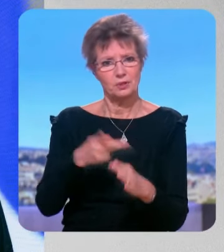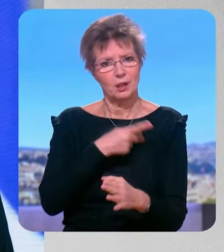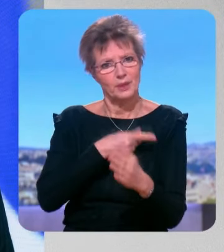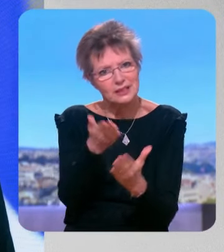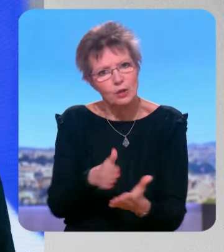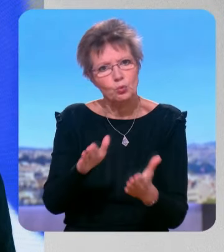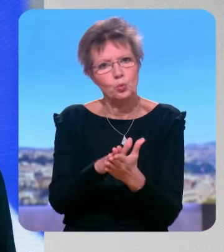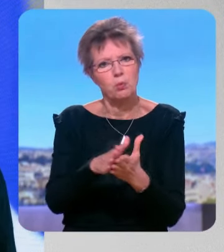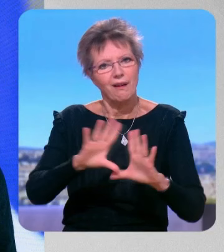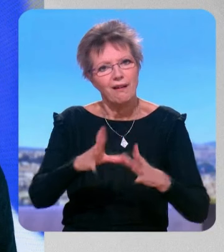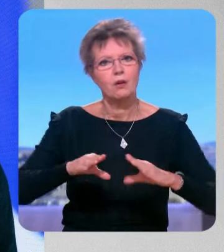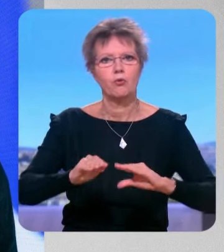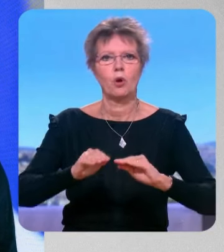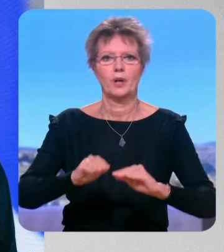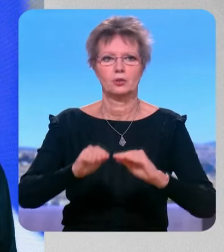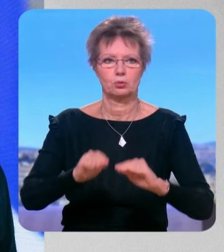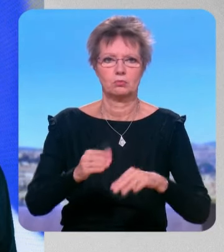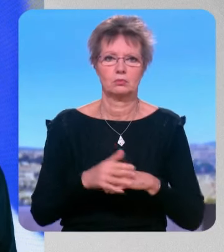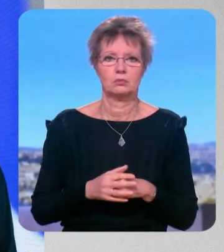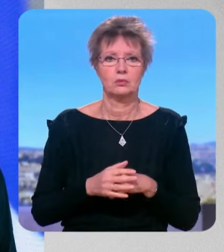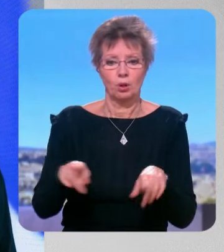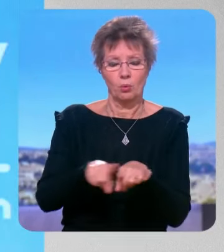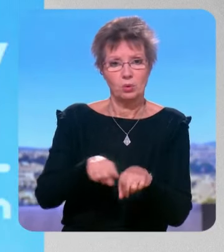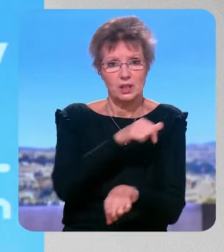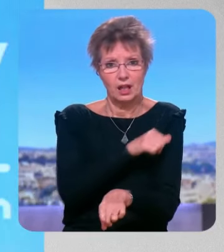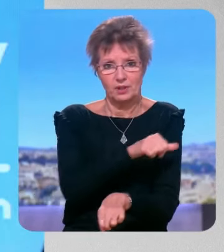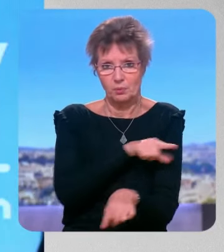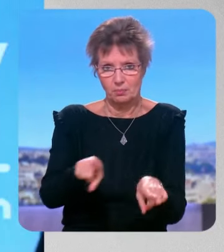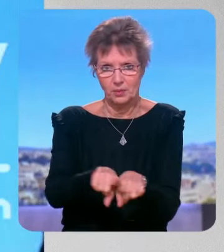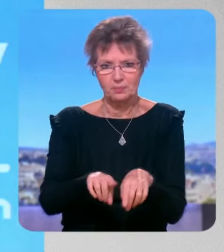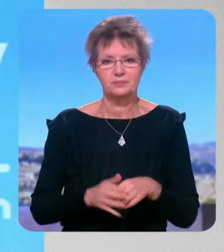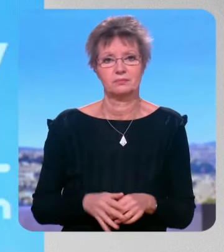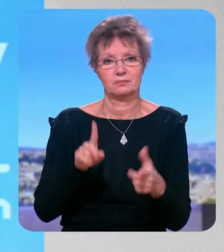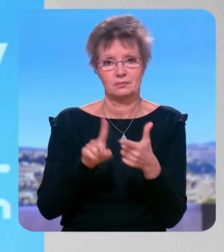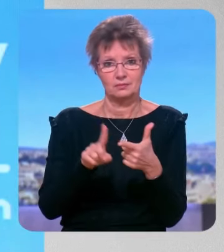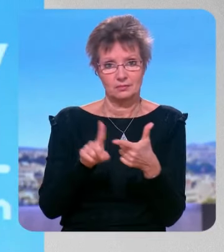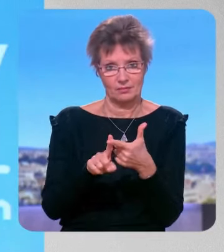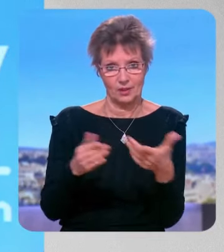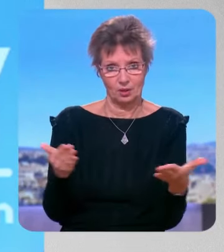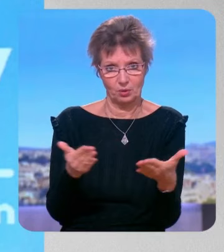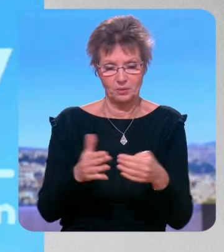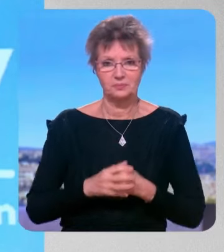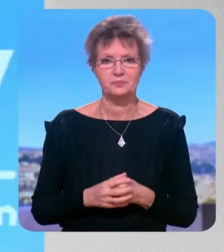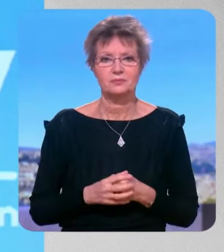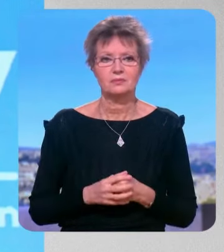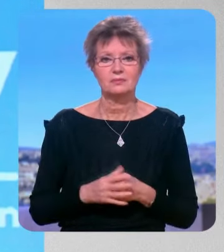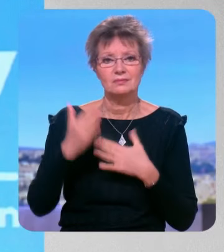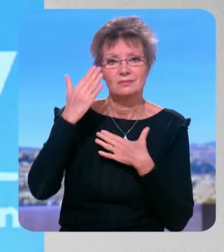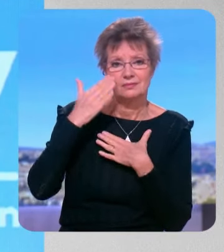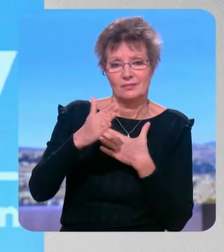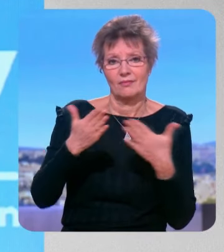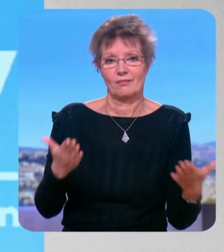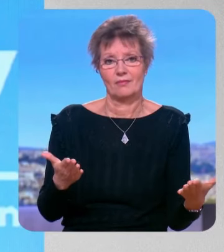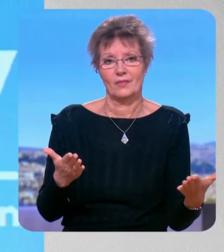médecins en formation et probablement pareil pour les les infirmiers et je lui donnerais peut-être un deuxième conseil ce que la différence monsieur soto entre vous et moi